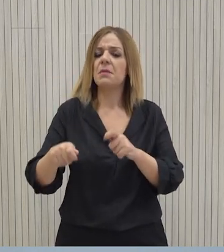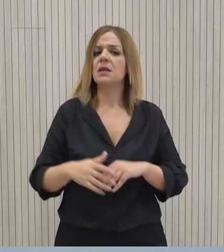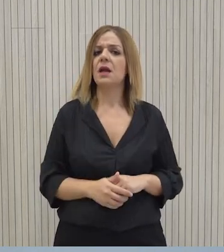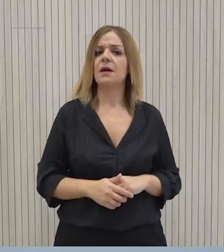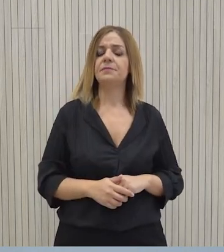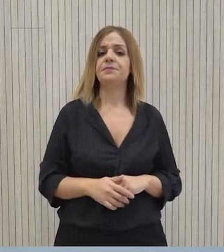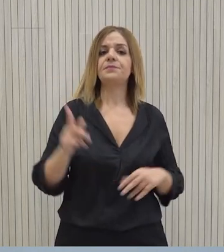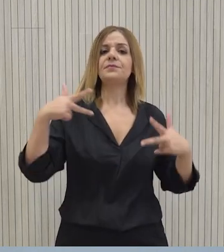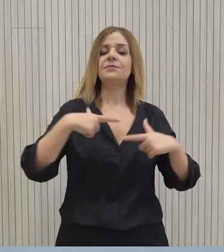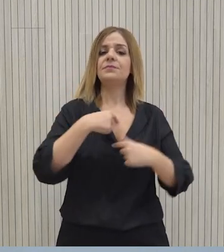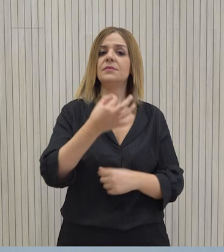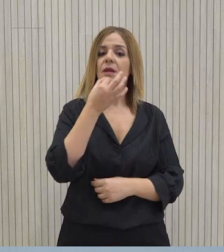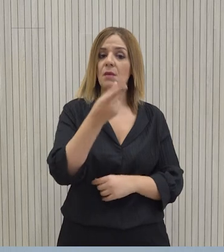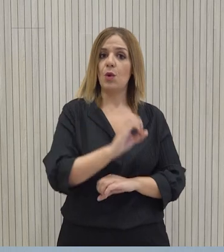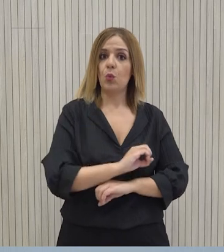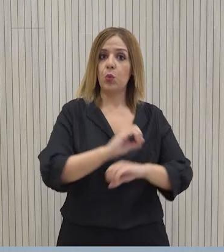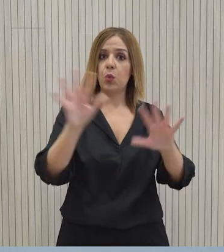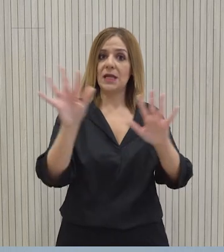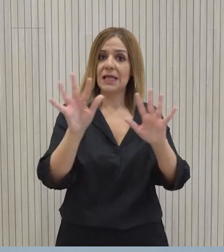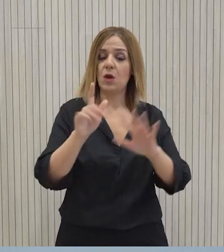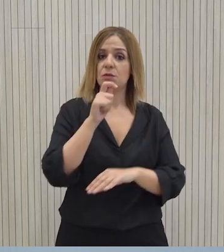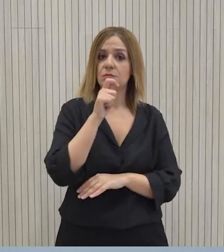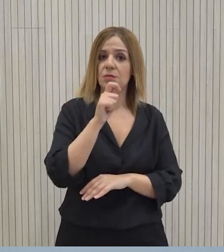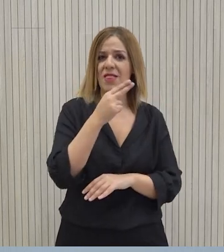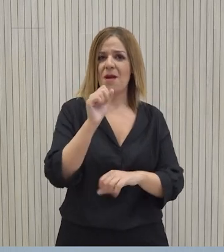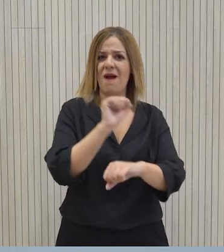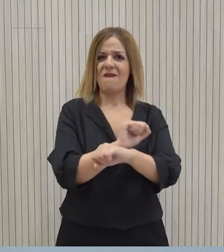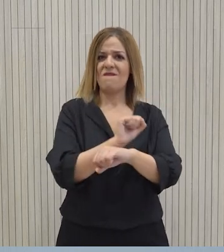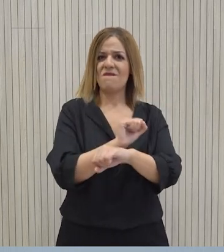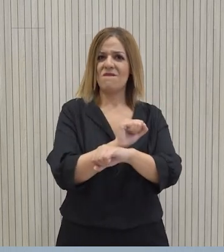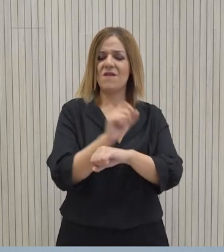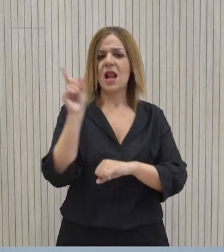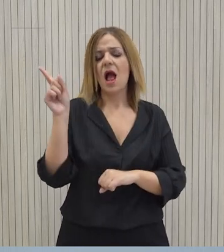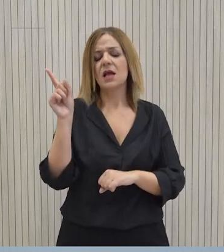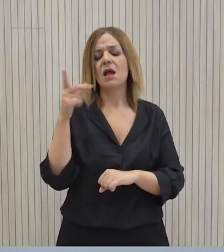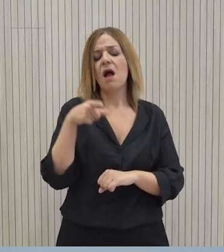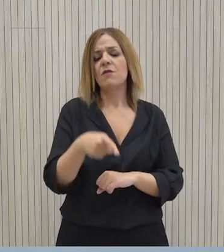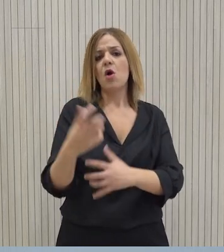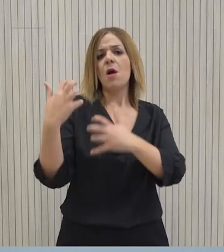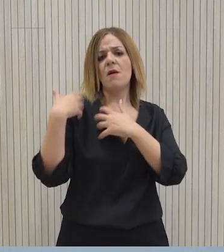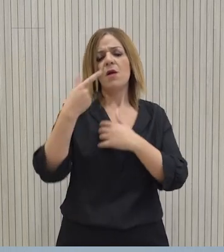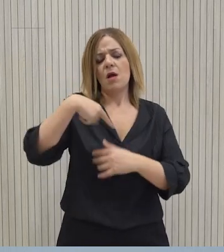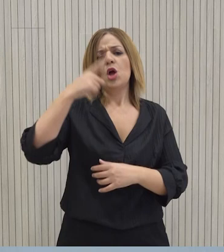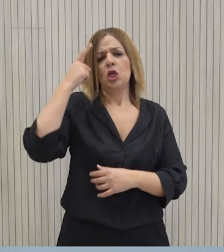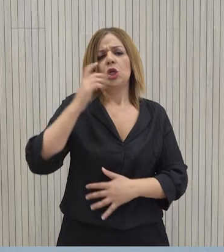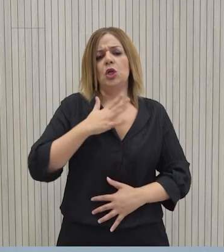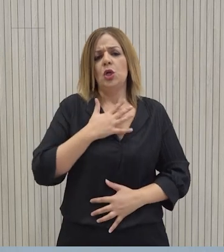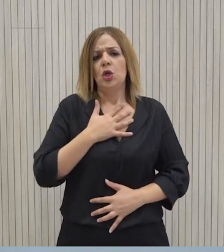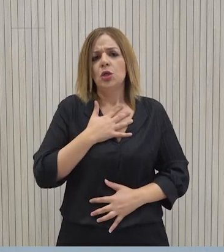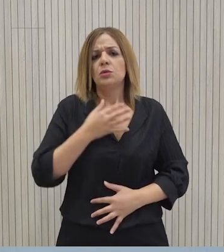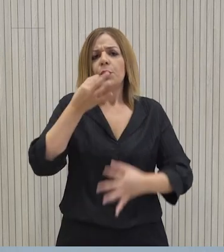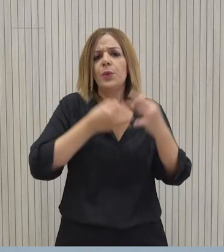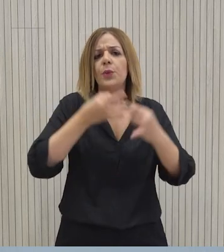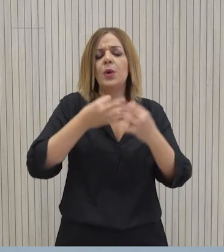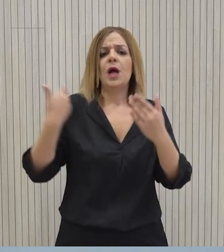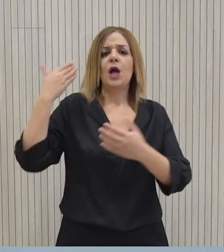Τα όσα βλέπουν το φως της δημοσιότητας τα όσα αναφέρεστε ιδιαίτερα για τις κεντρικές φυλακές είναι ζητήματα τα οποία είναι γνωστά στην δημόσια σφαίρα και συζητούνται